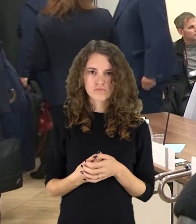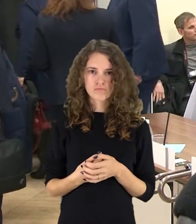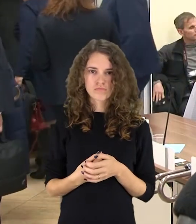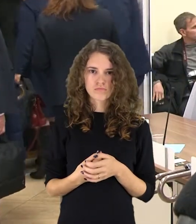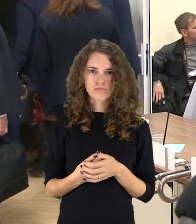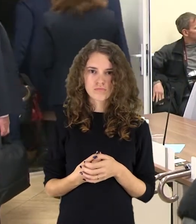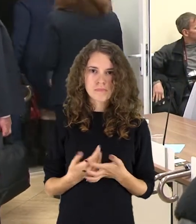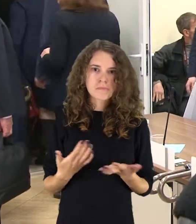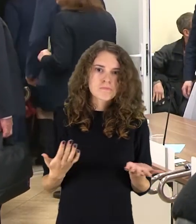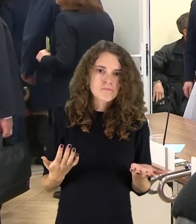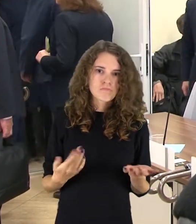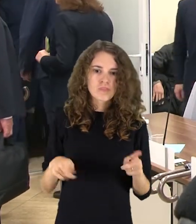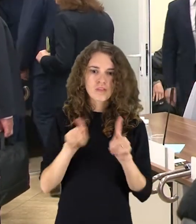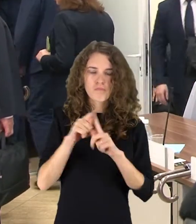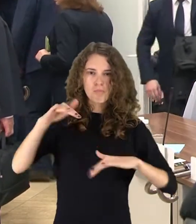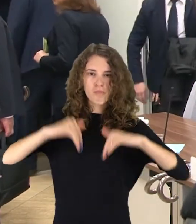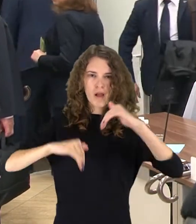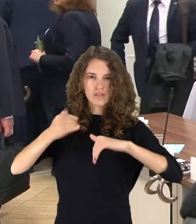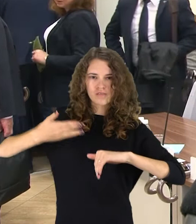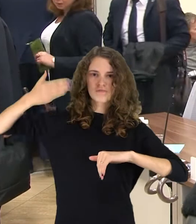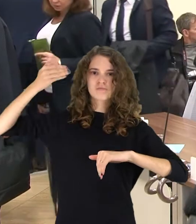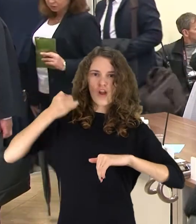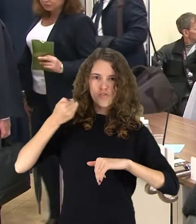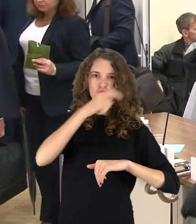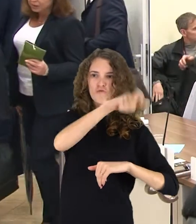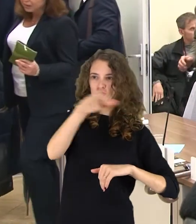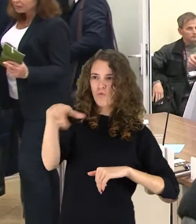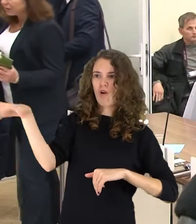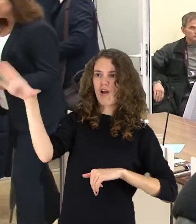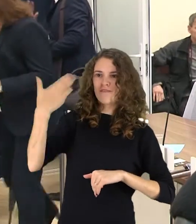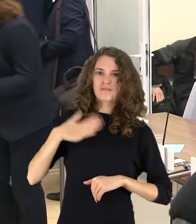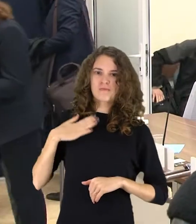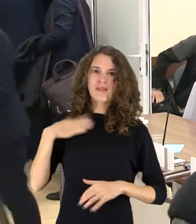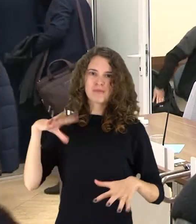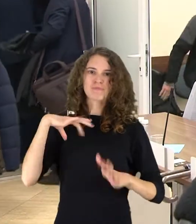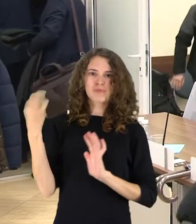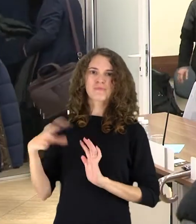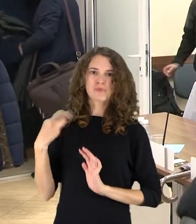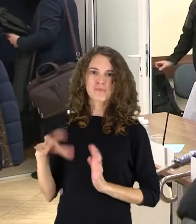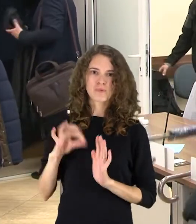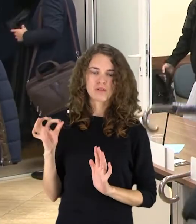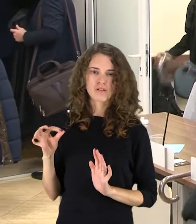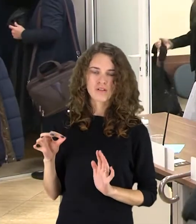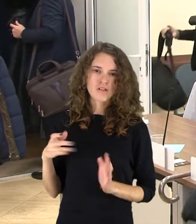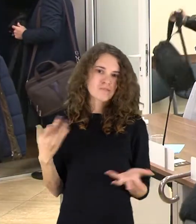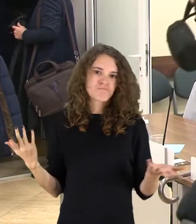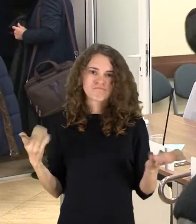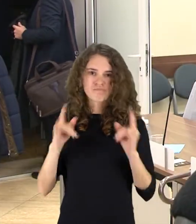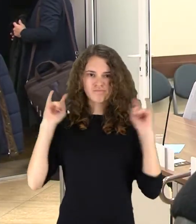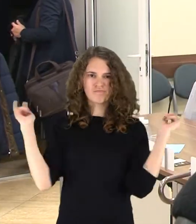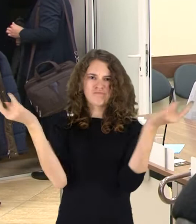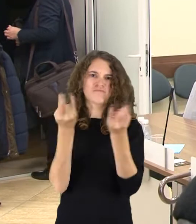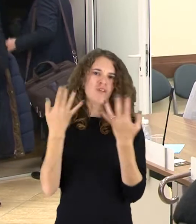taip pat nebuvo. Galų galiai ir prieš rinkimus. Žmone pasisakė rinkiai gausiai, jau ta